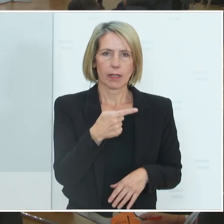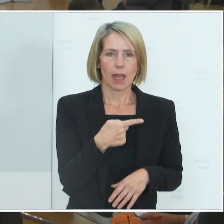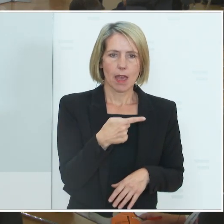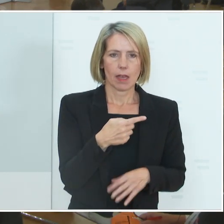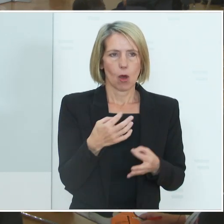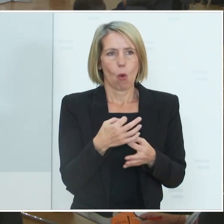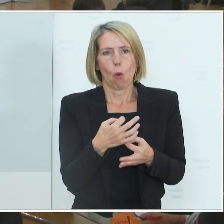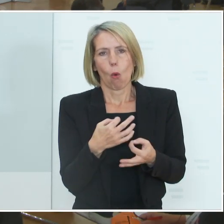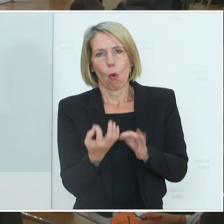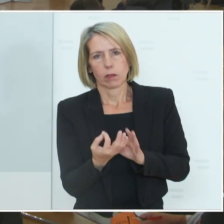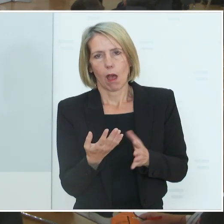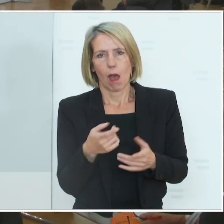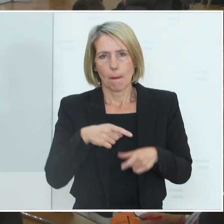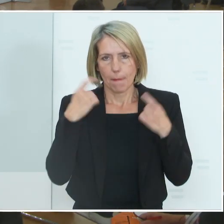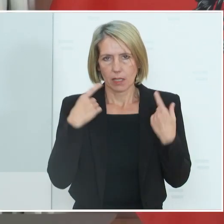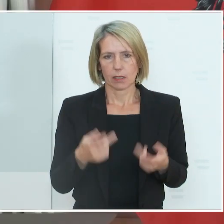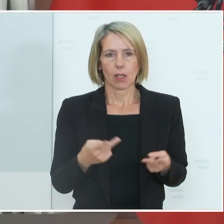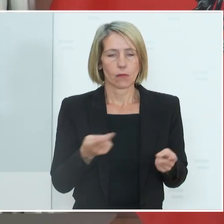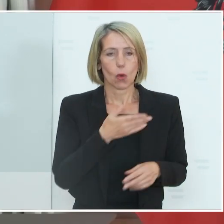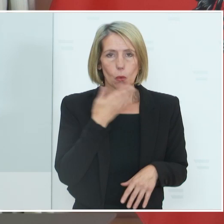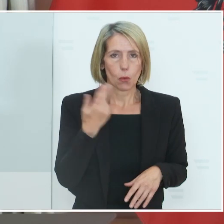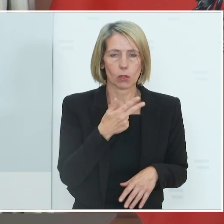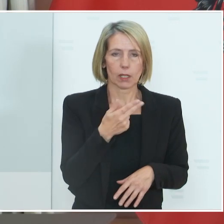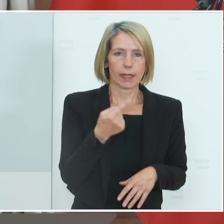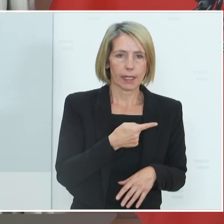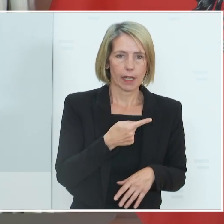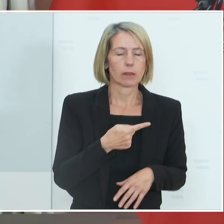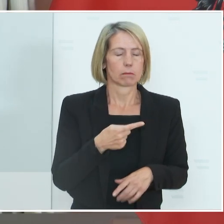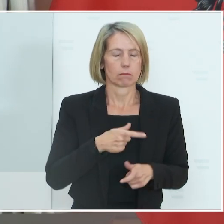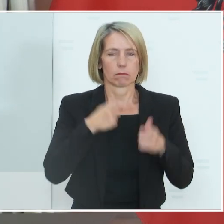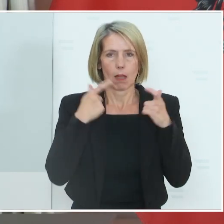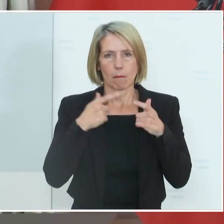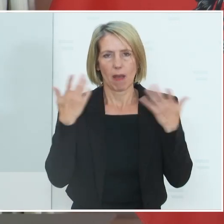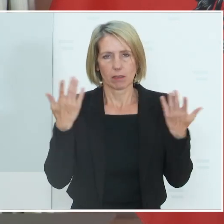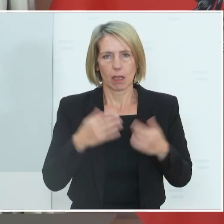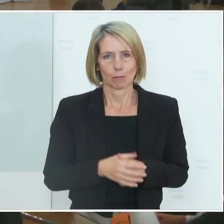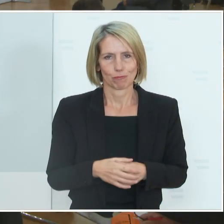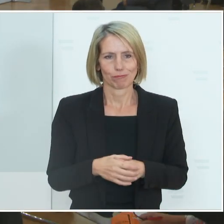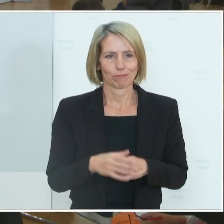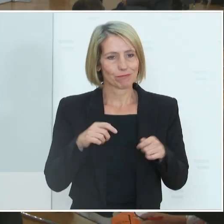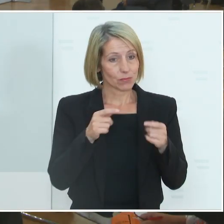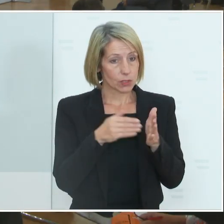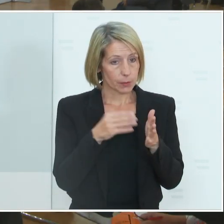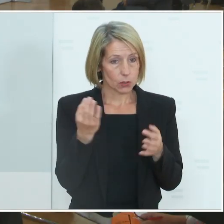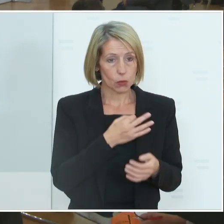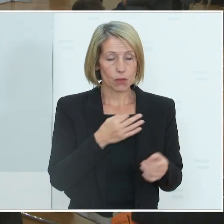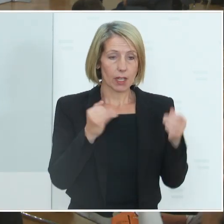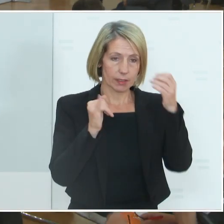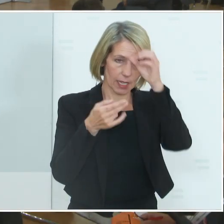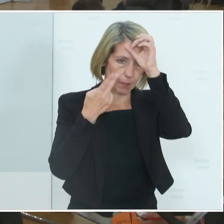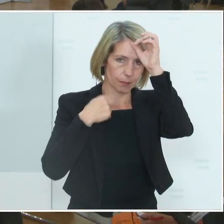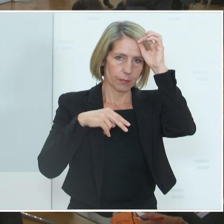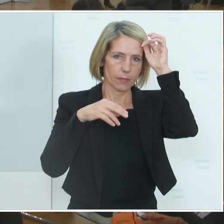jeder auch merken. Wo kein 3G ist, da ist Maske sehr praktisch. Gibt es noch weitere Fragen? Frau Haslinger?